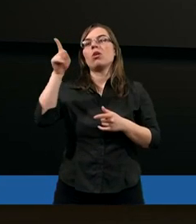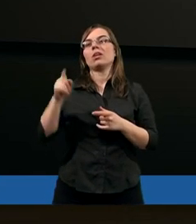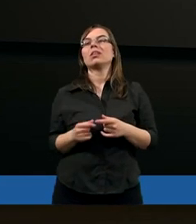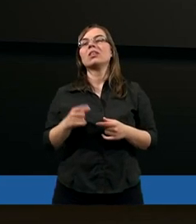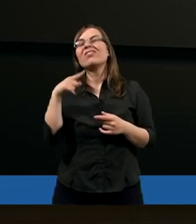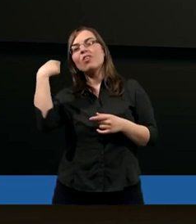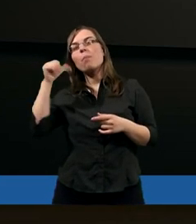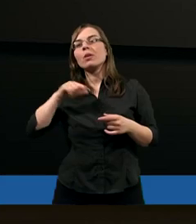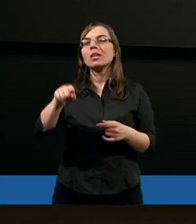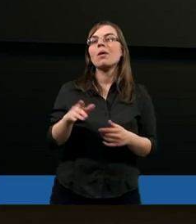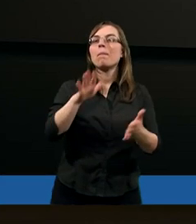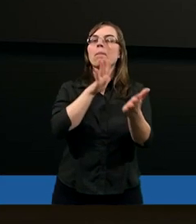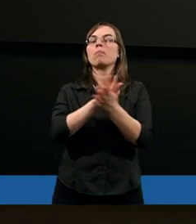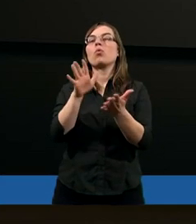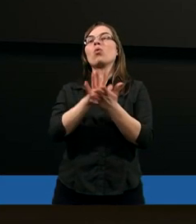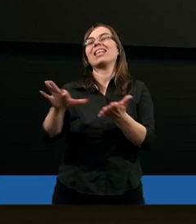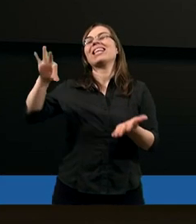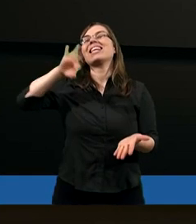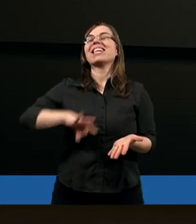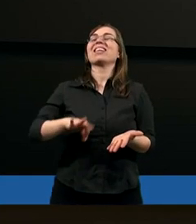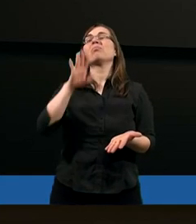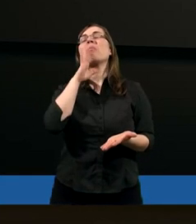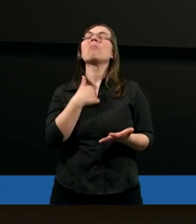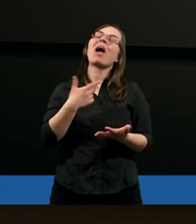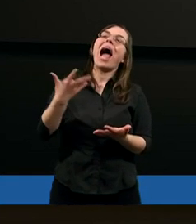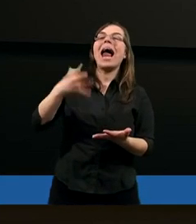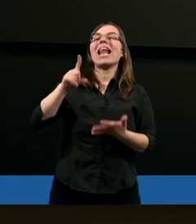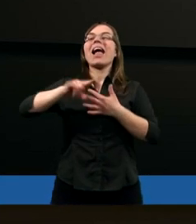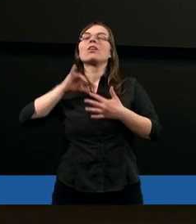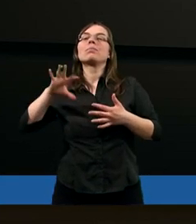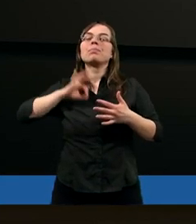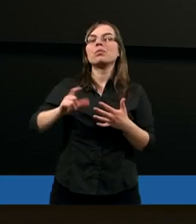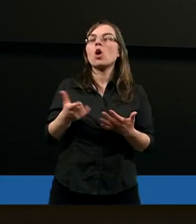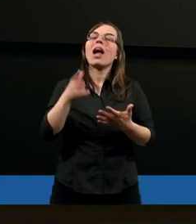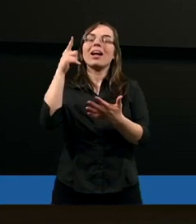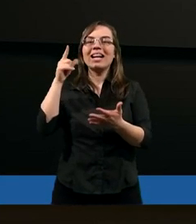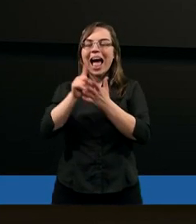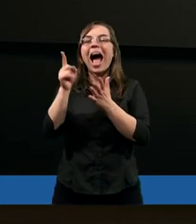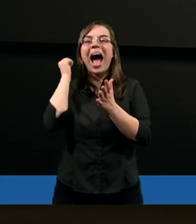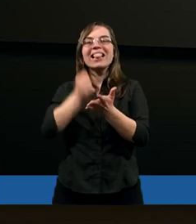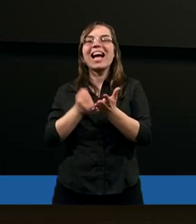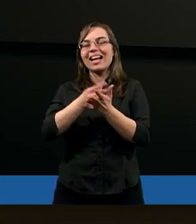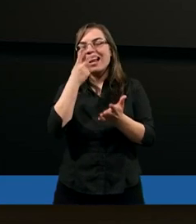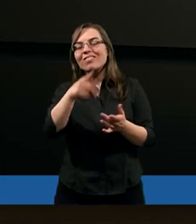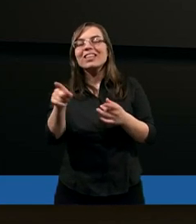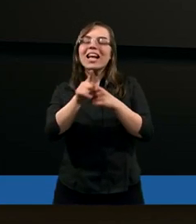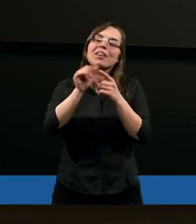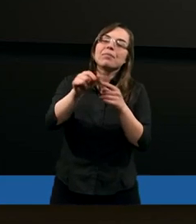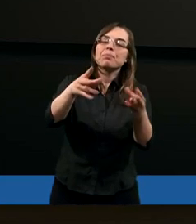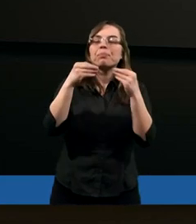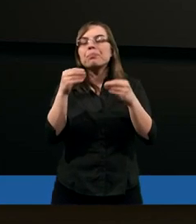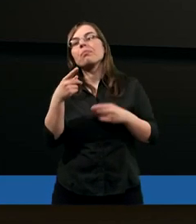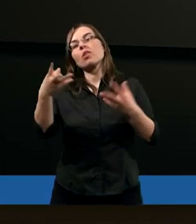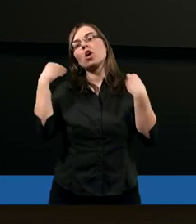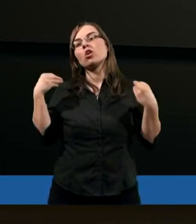Jak wyobrażacie sobie ten brudny zysk? No patrząc na adresatów tych słów, chociaż starsi zboru nie dostawali